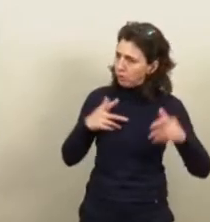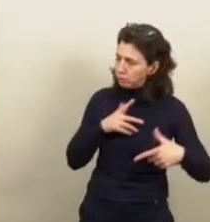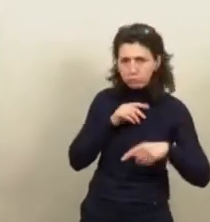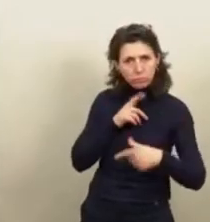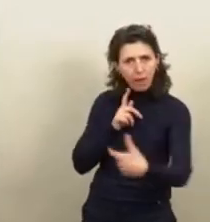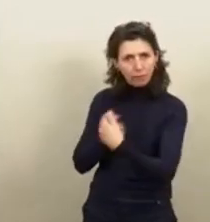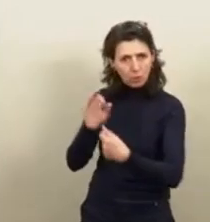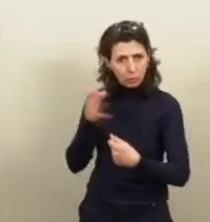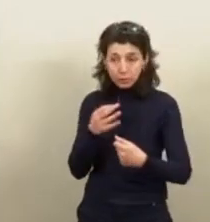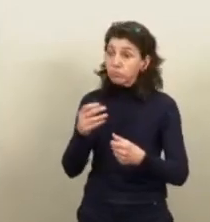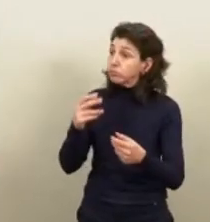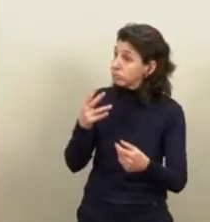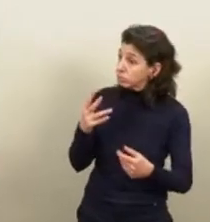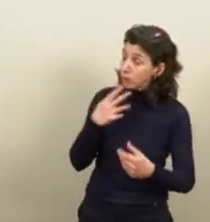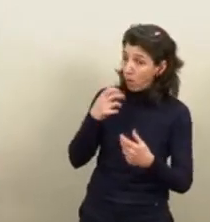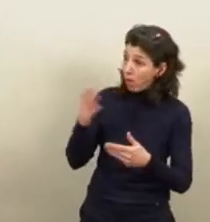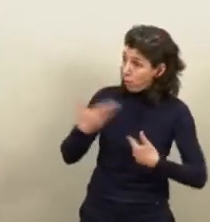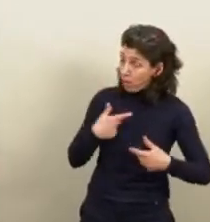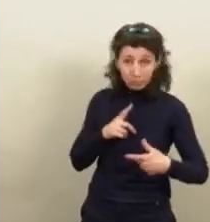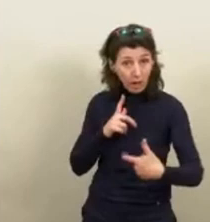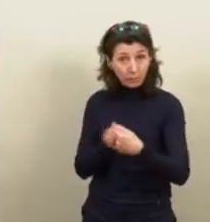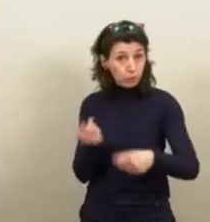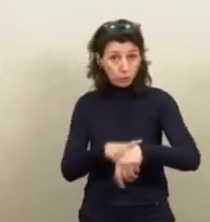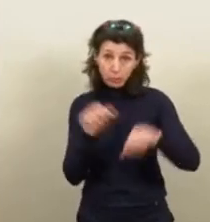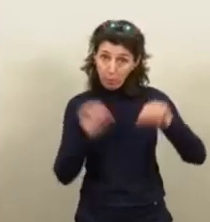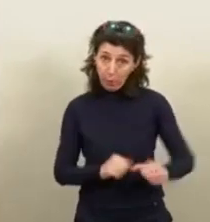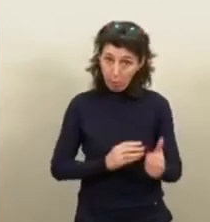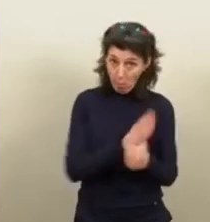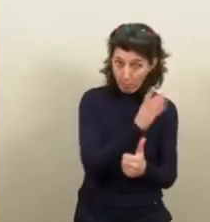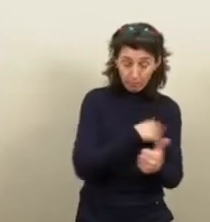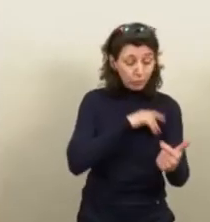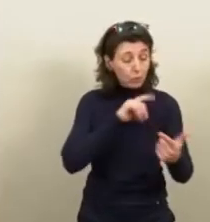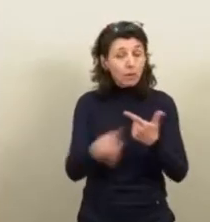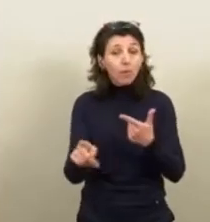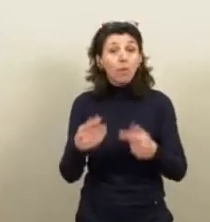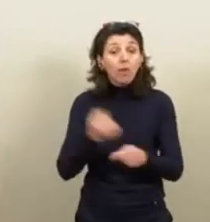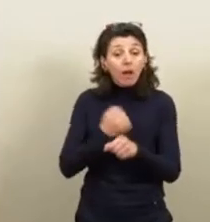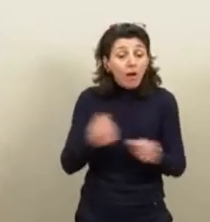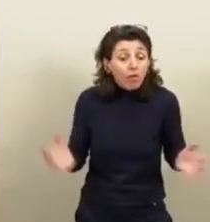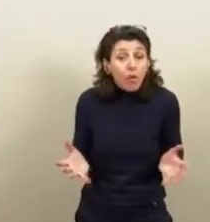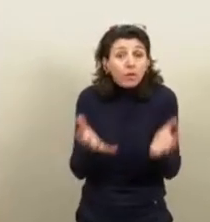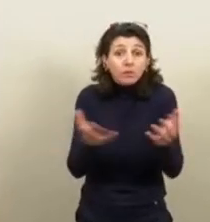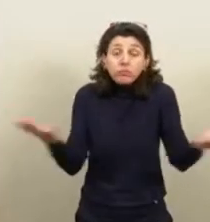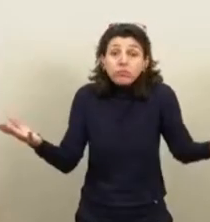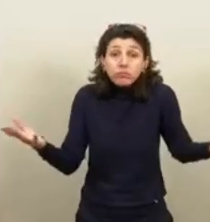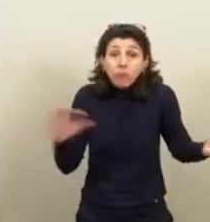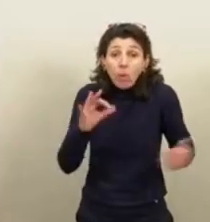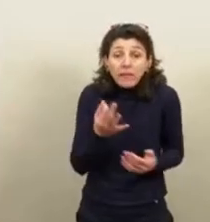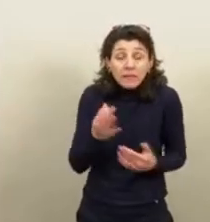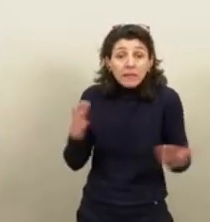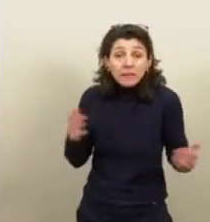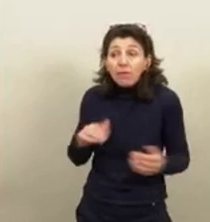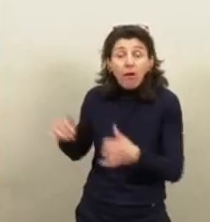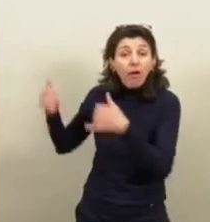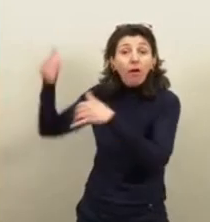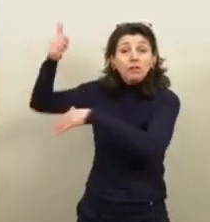citoyenne sur le climat. Deuxième mesure, favoriser le travail. Écoutez, stopper le siège de la métropole qui